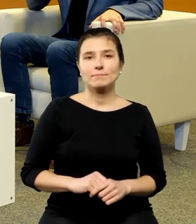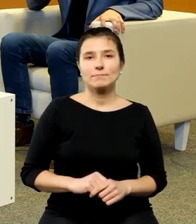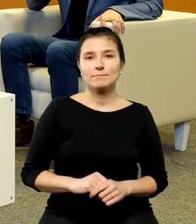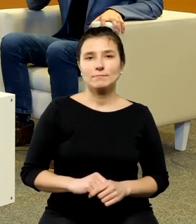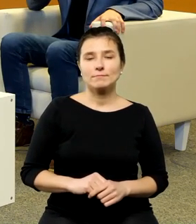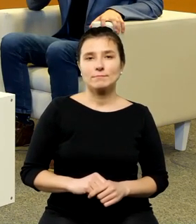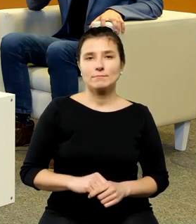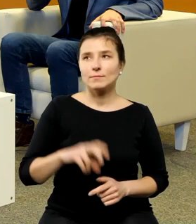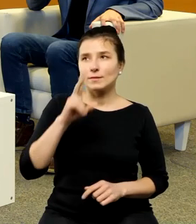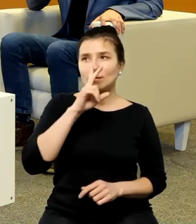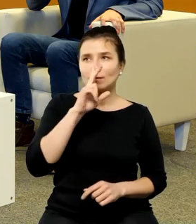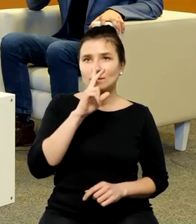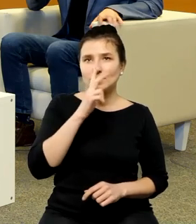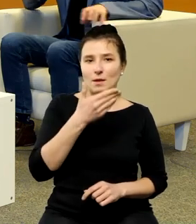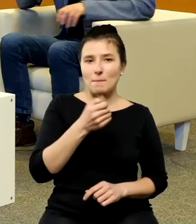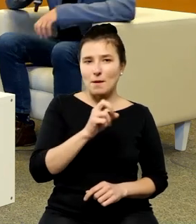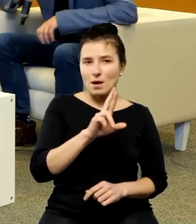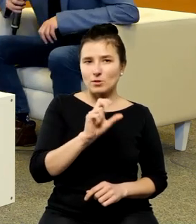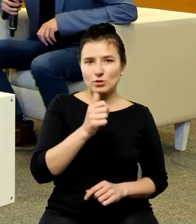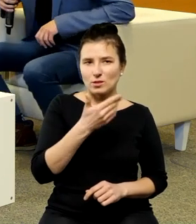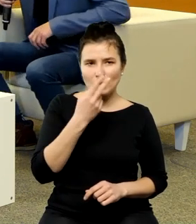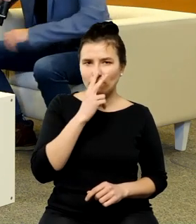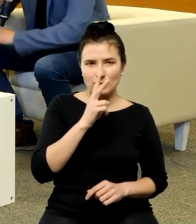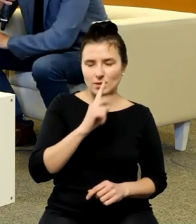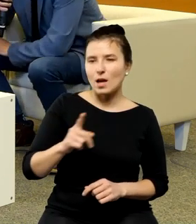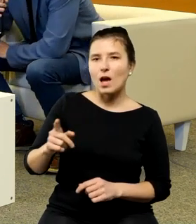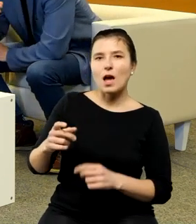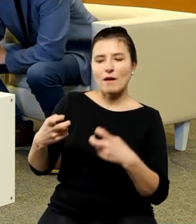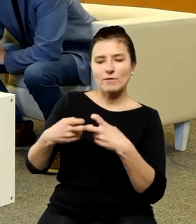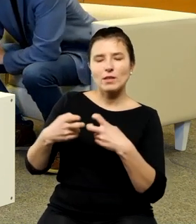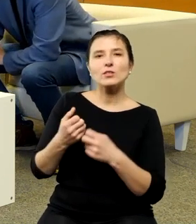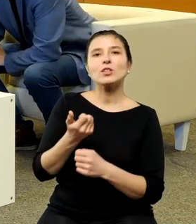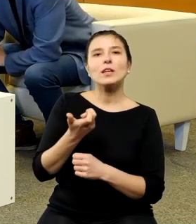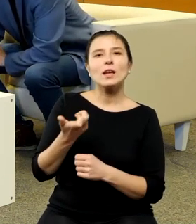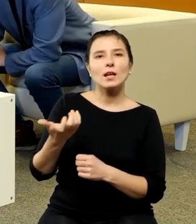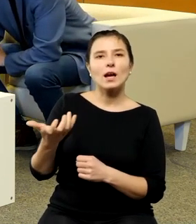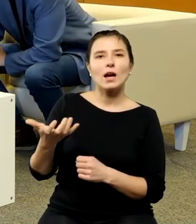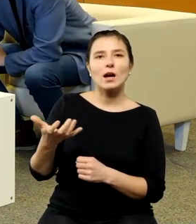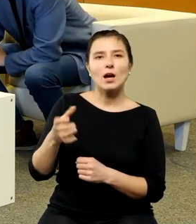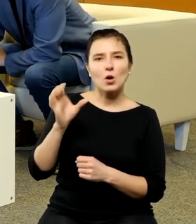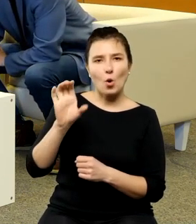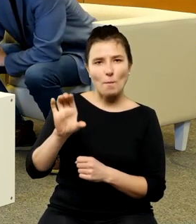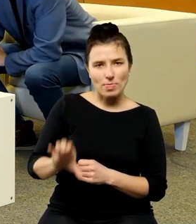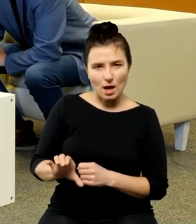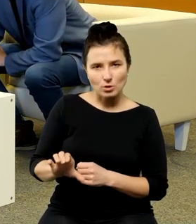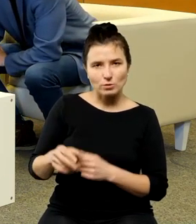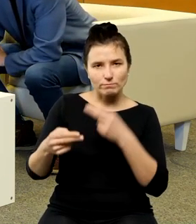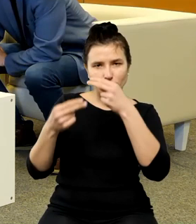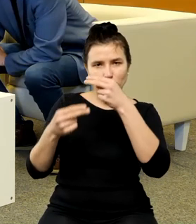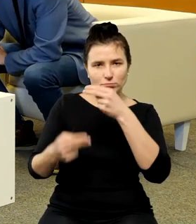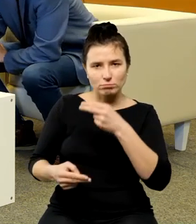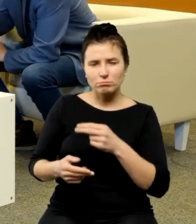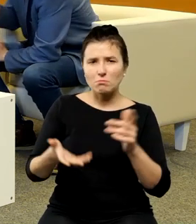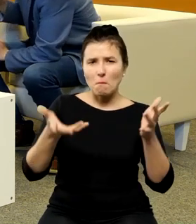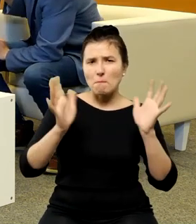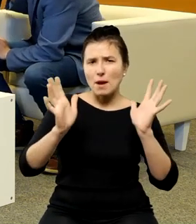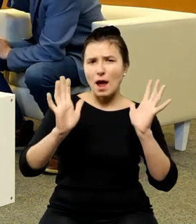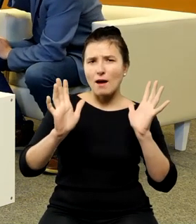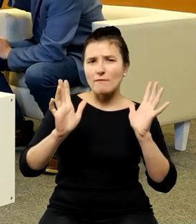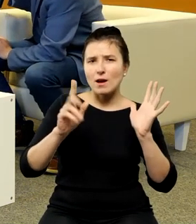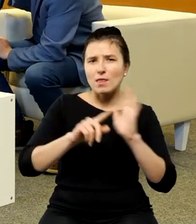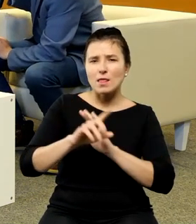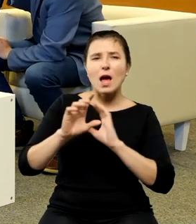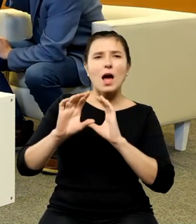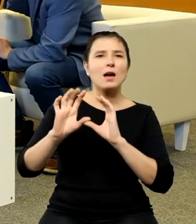Nie widzę Marcinie a w internecie pojawiło się jakieś W internecie mamy kilka komentarzy że brawa dla planetarium w